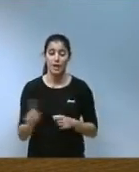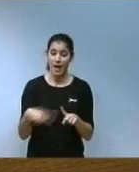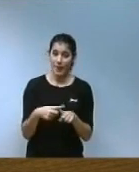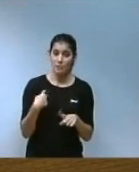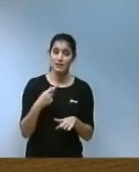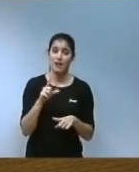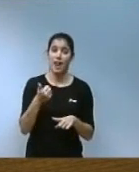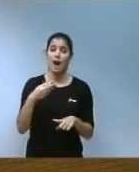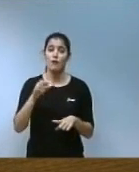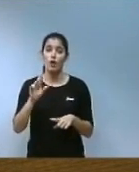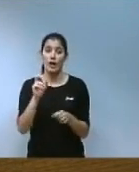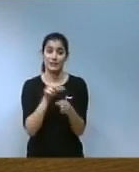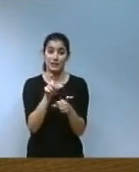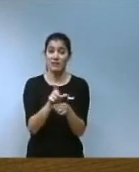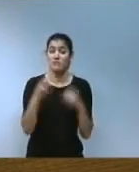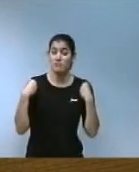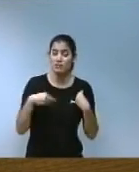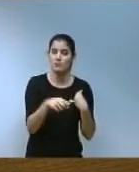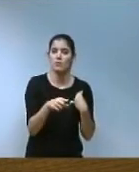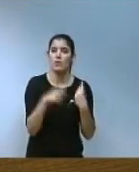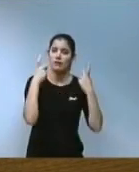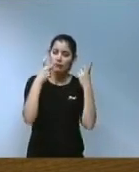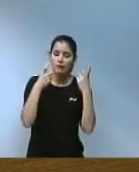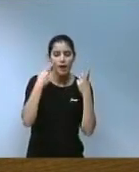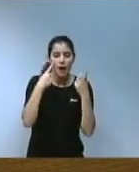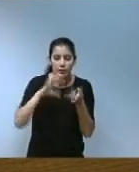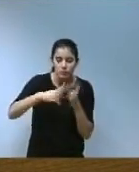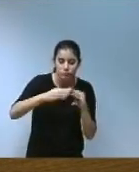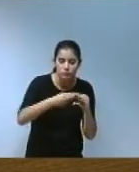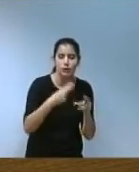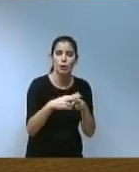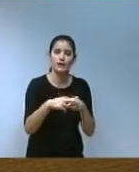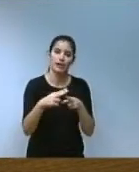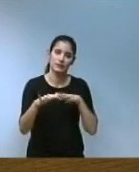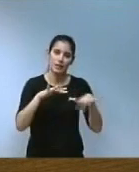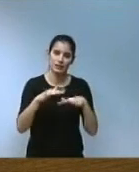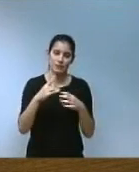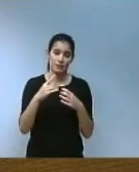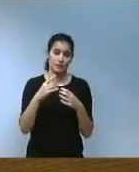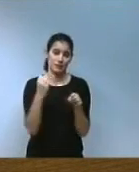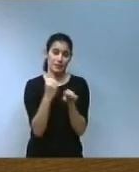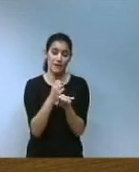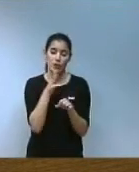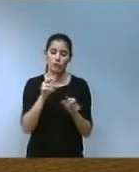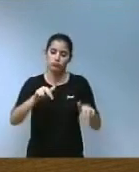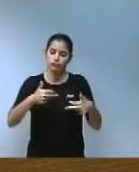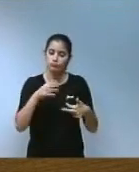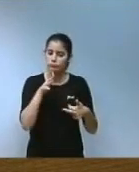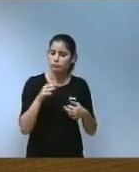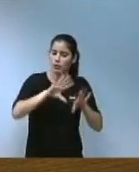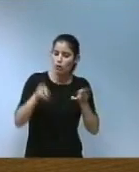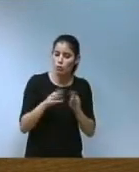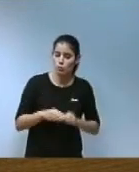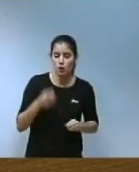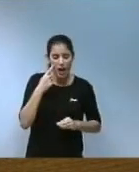Vora hem engegat un procés integral d'avaluació de l'impacte de les polítiques actives d'ocupació que permetrà extraure conclusions i